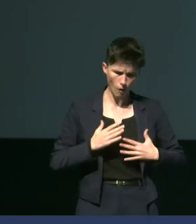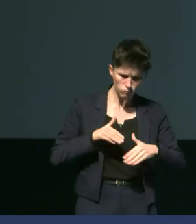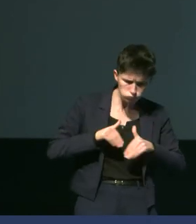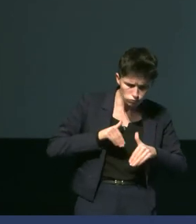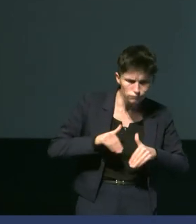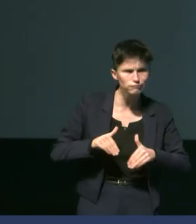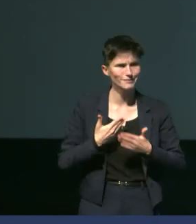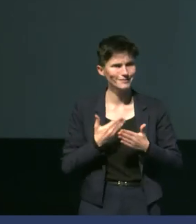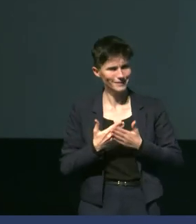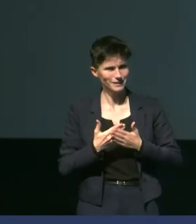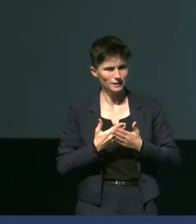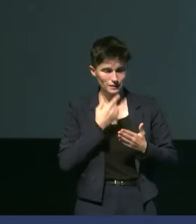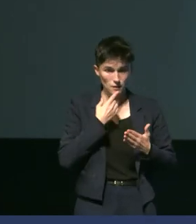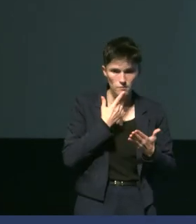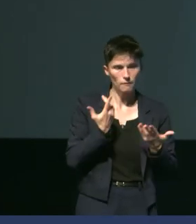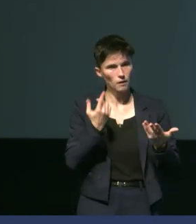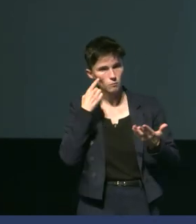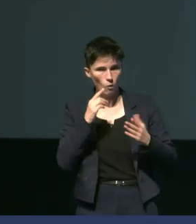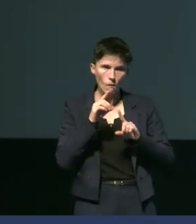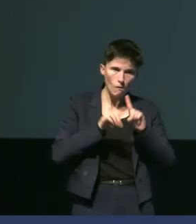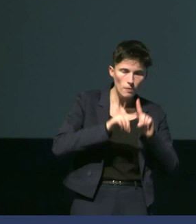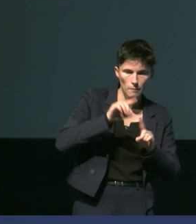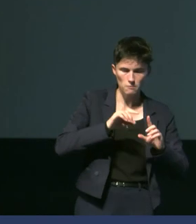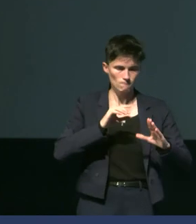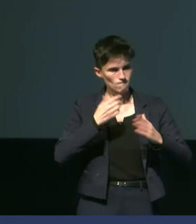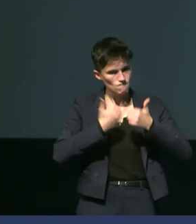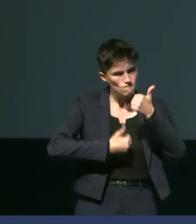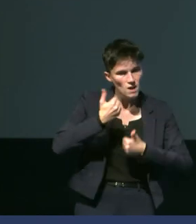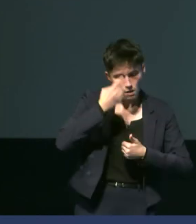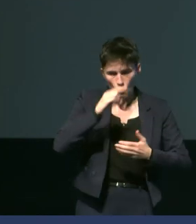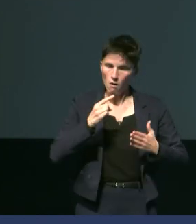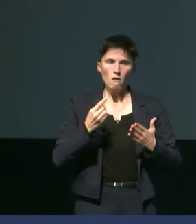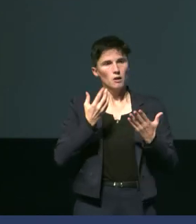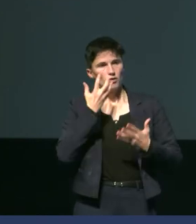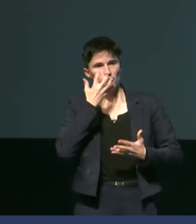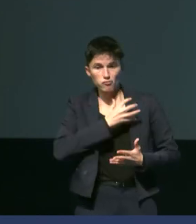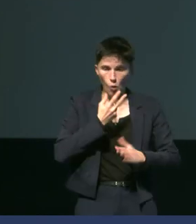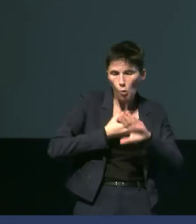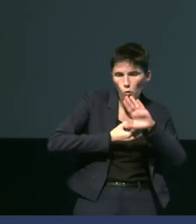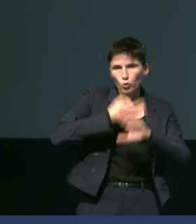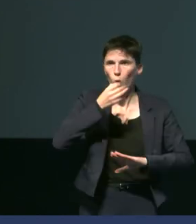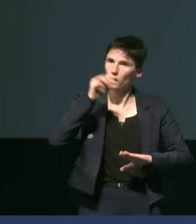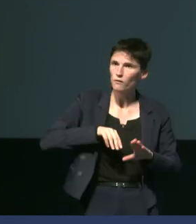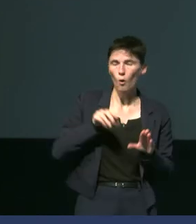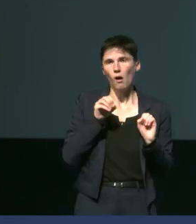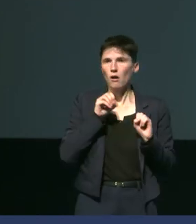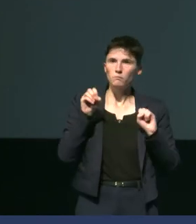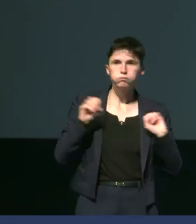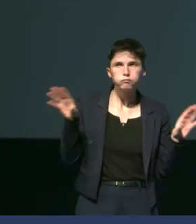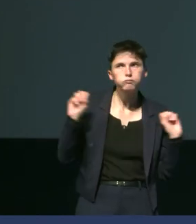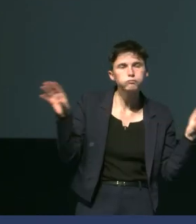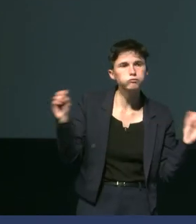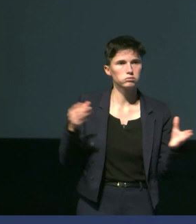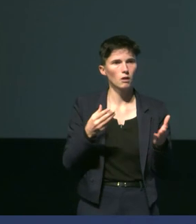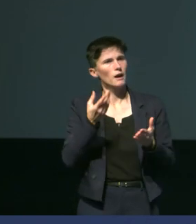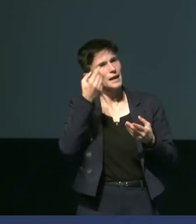ils vont rencontrer un challenge thermique pour dissiper le surplus de chaleur. Imaginez, vous venez de manger une bonne raclette,